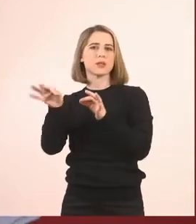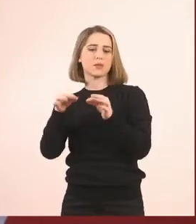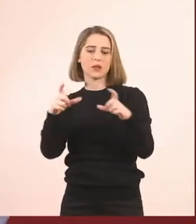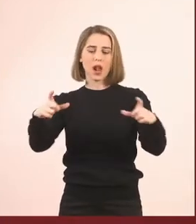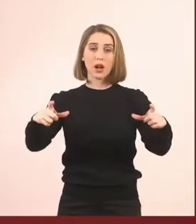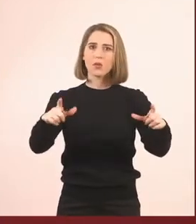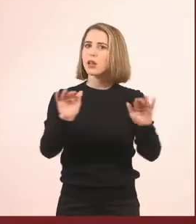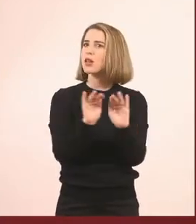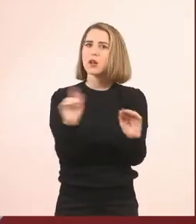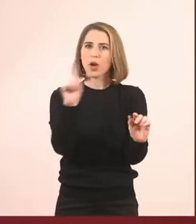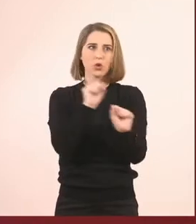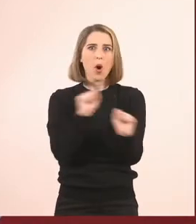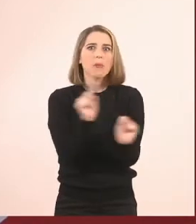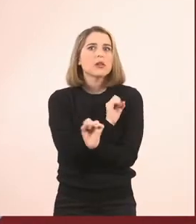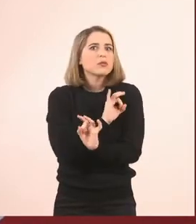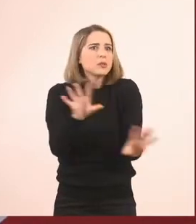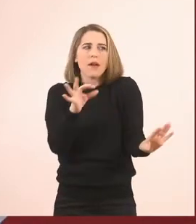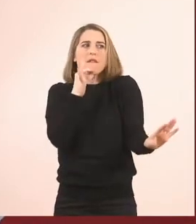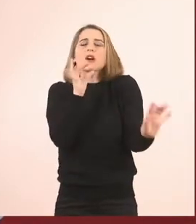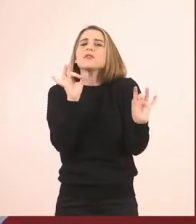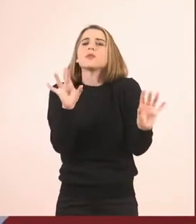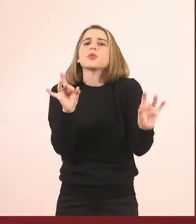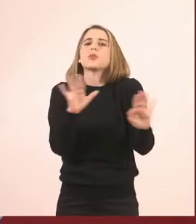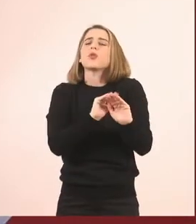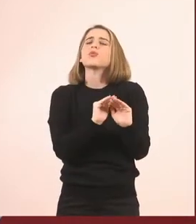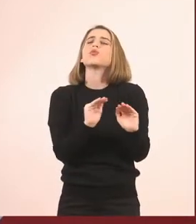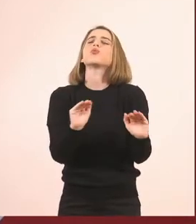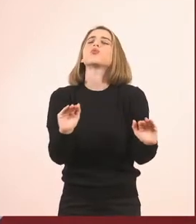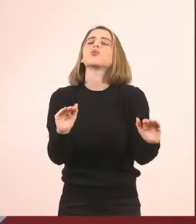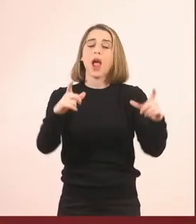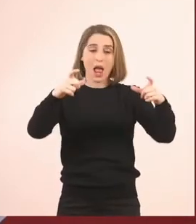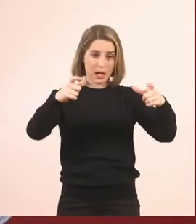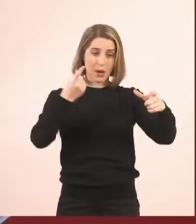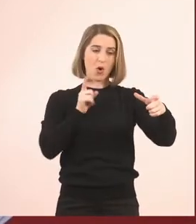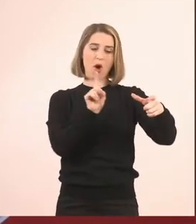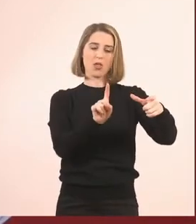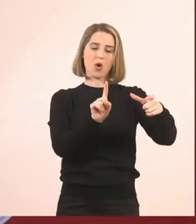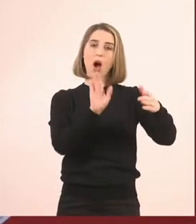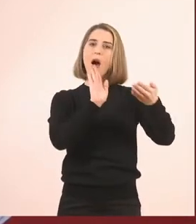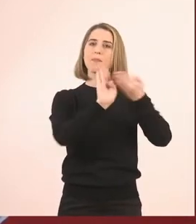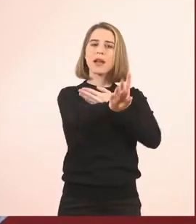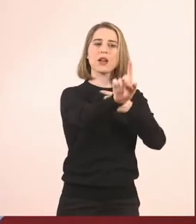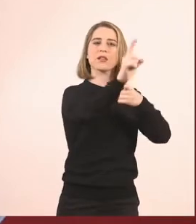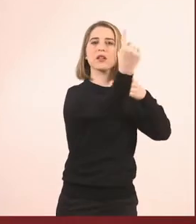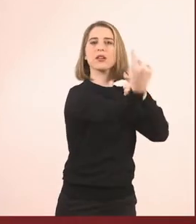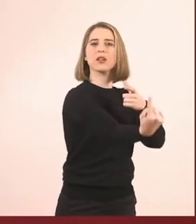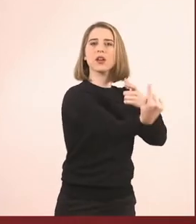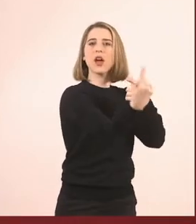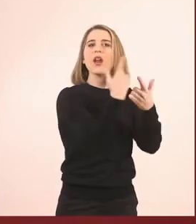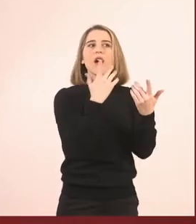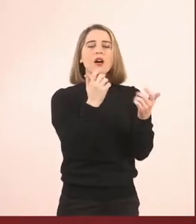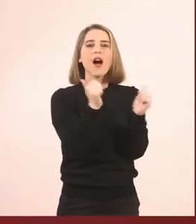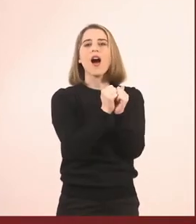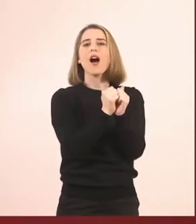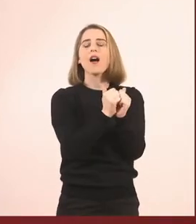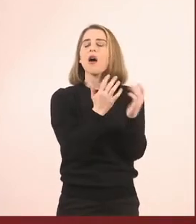τρομαχτική, είναι ήρεμη και ωραία, αλλά απέναντι από τη λίμνη βρίσκεται ένα πολύ αγαπημένο του πρόσωπο. Μπορεί να είναι μια